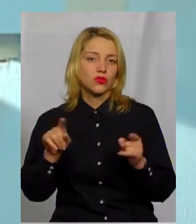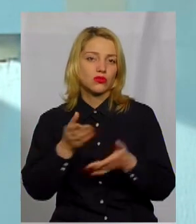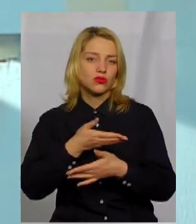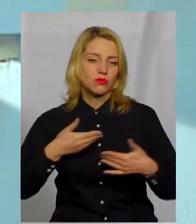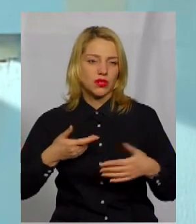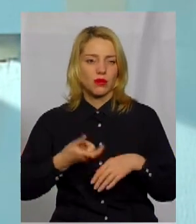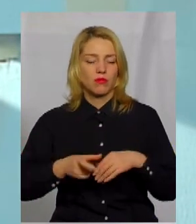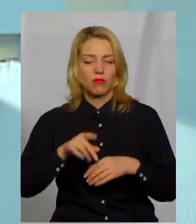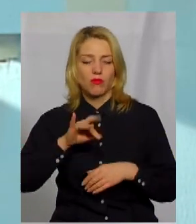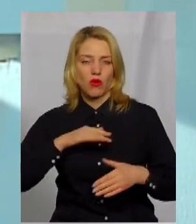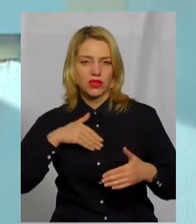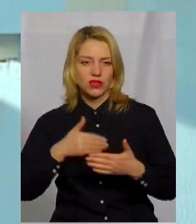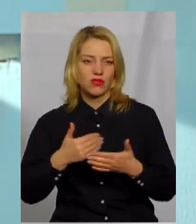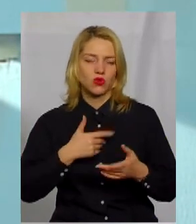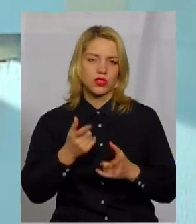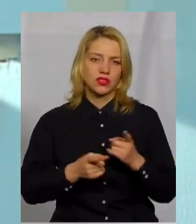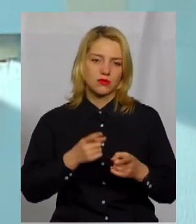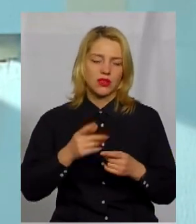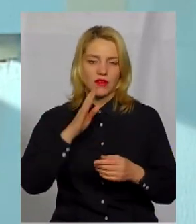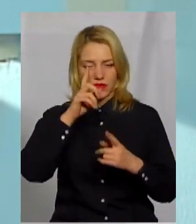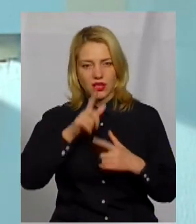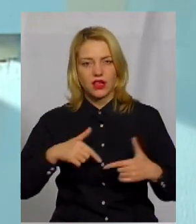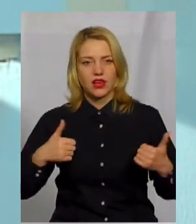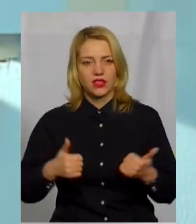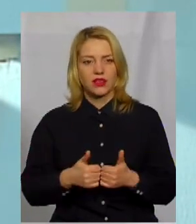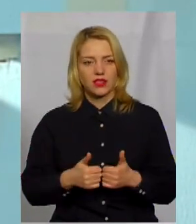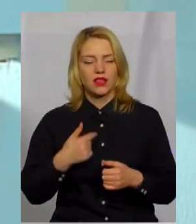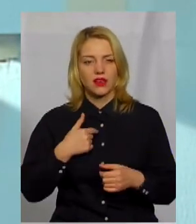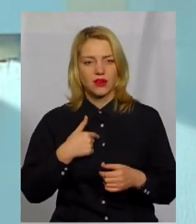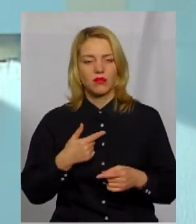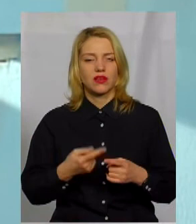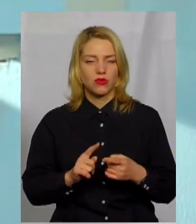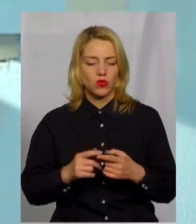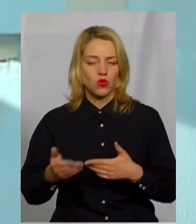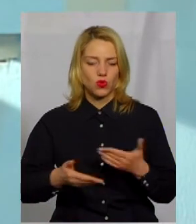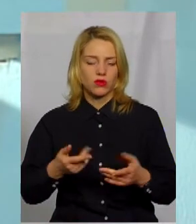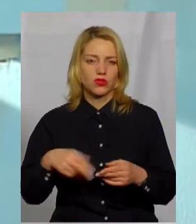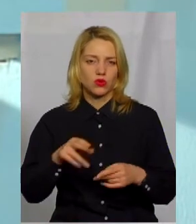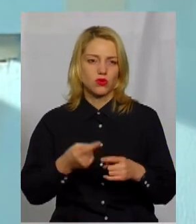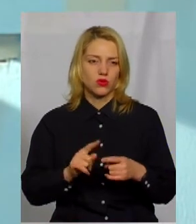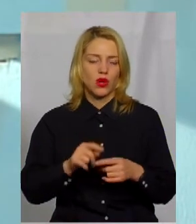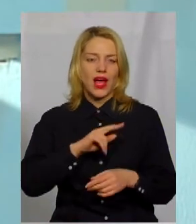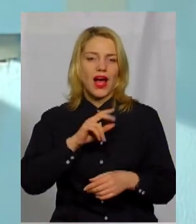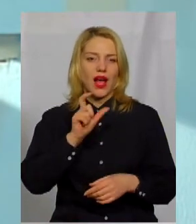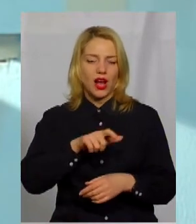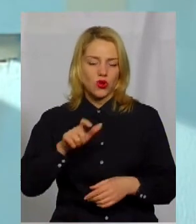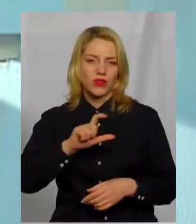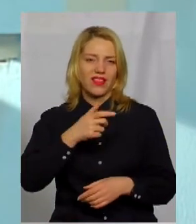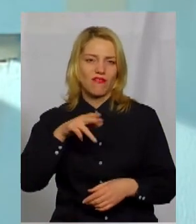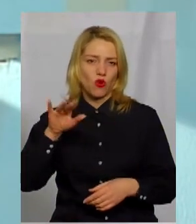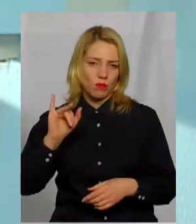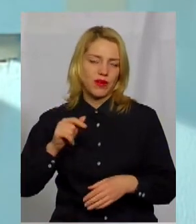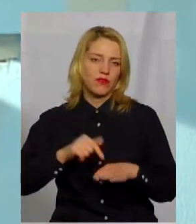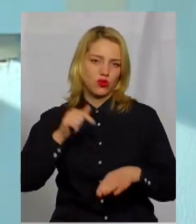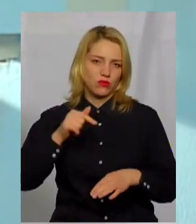більш проактивні, ми хочемо якихось змін в нашій країні, і ми рухаємось до цього. Я думаю, що європейці точно це помічають,